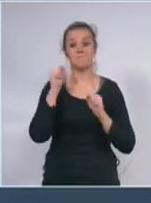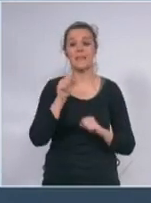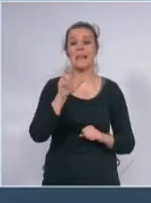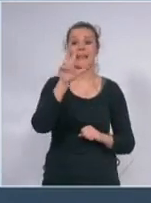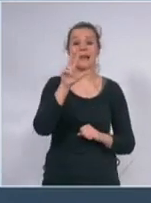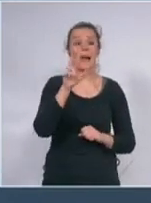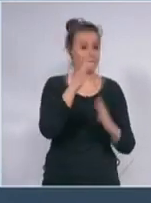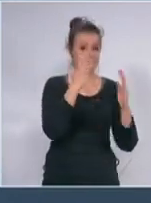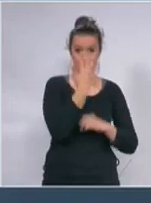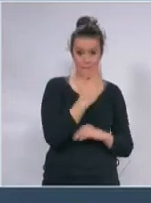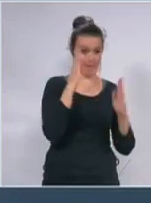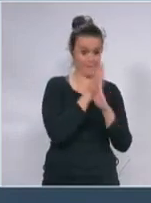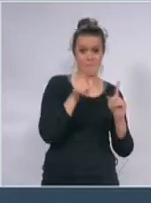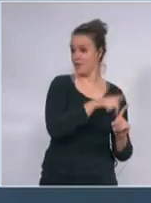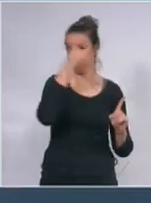ljudi ušlo u zemlju